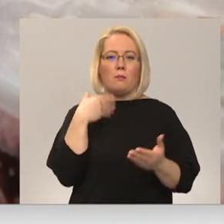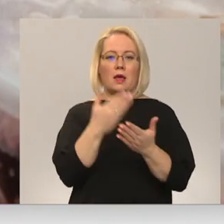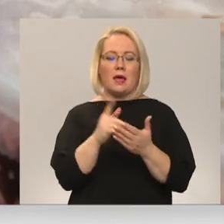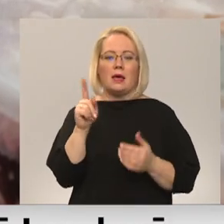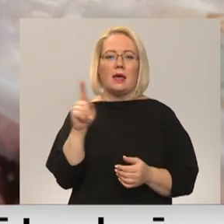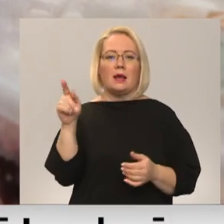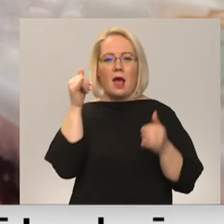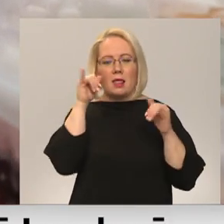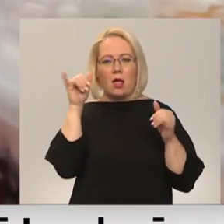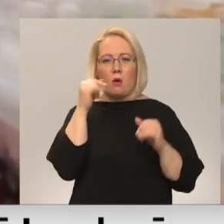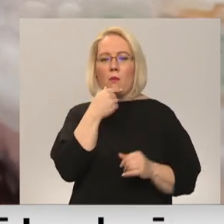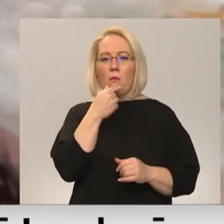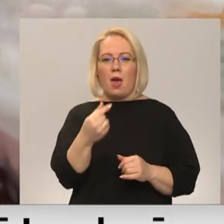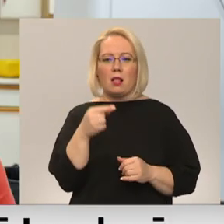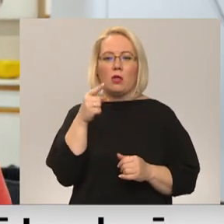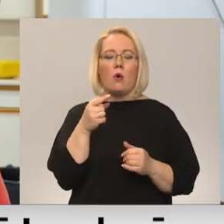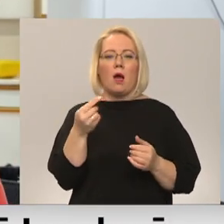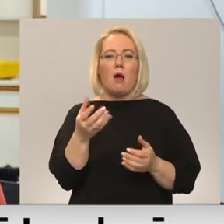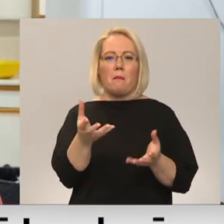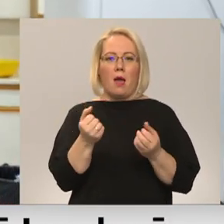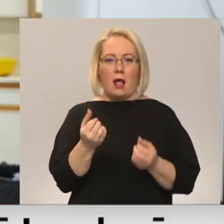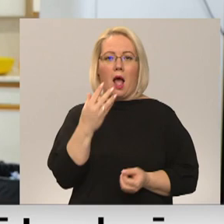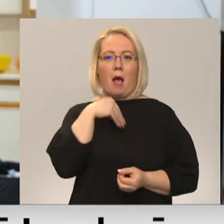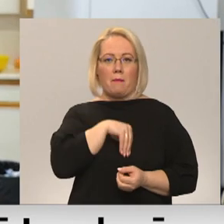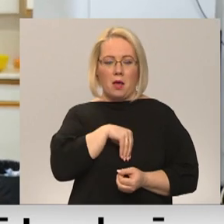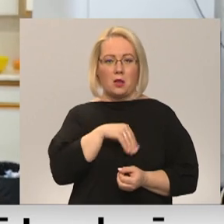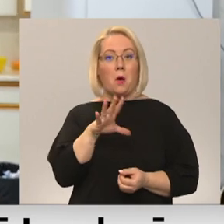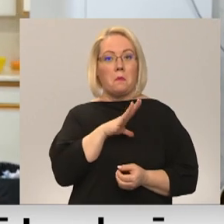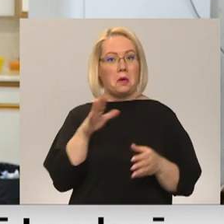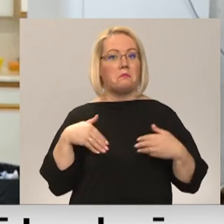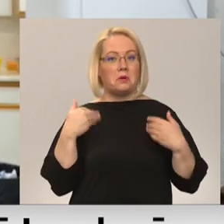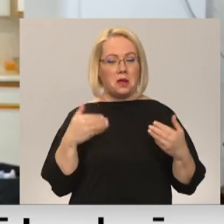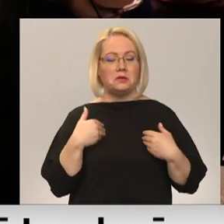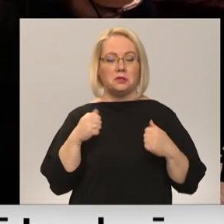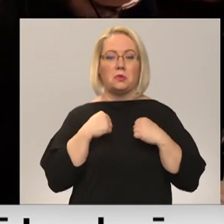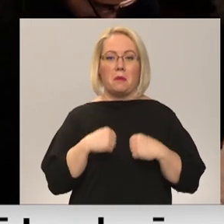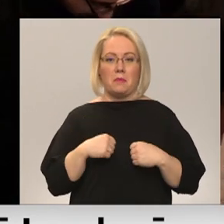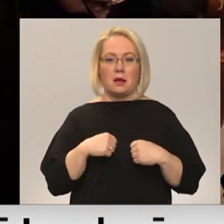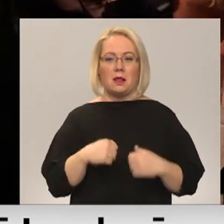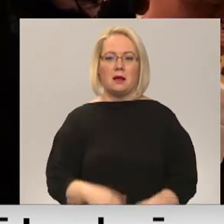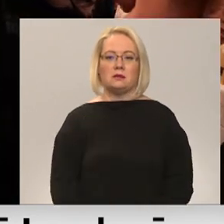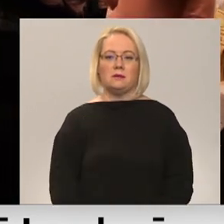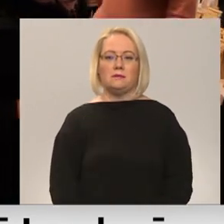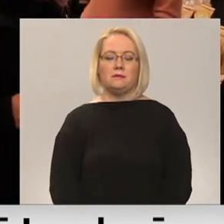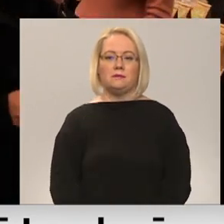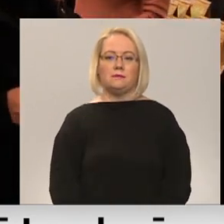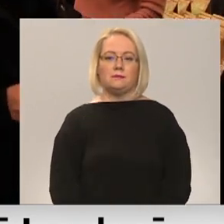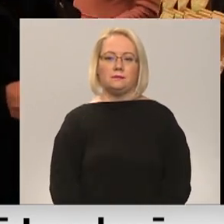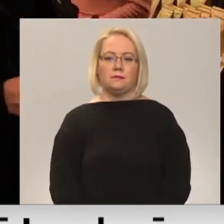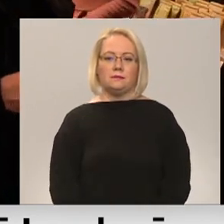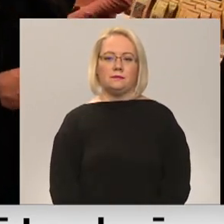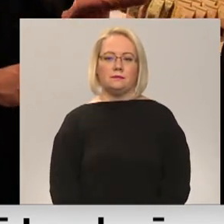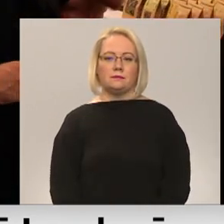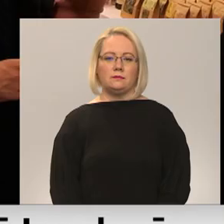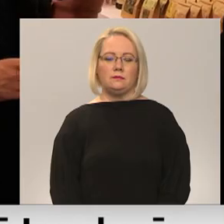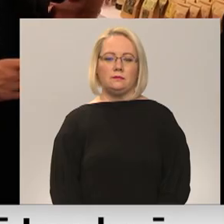mēlīte. Tomēr viņš paņēma, paēda un bija ļoti priecīgs apviennāts. Ilza Kāve, Latvijas